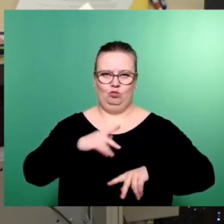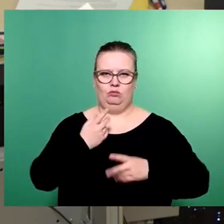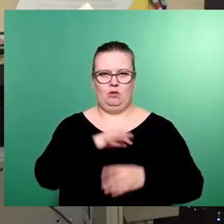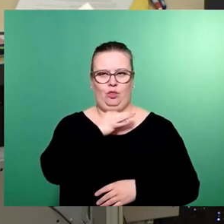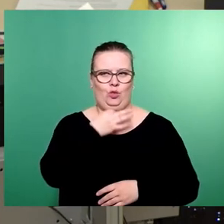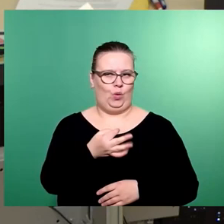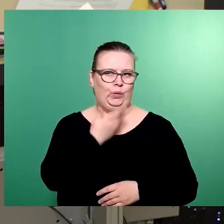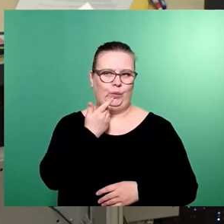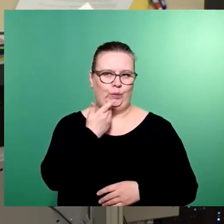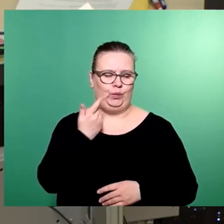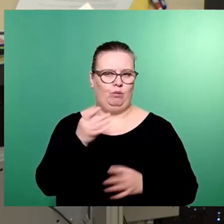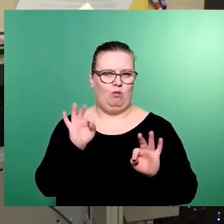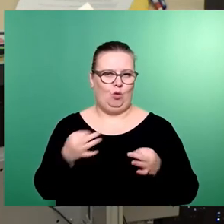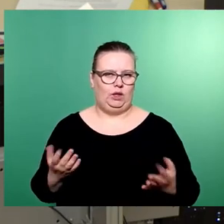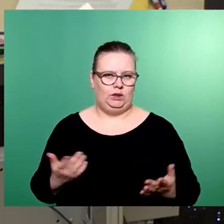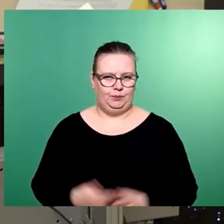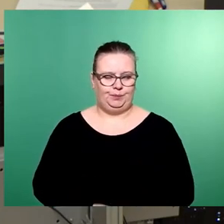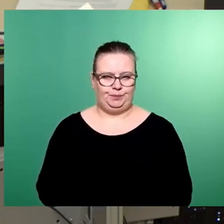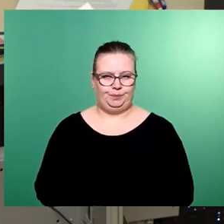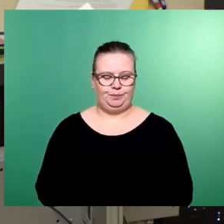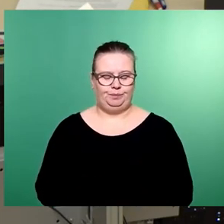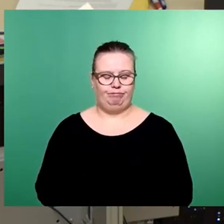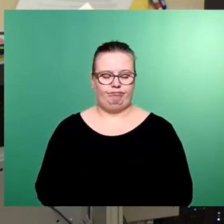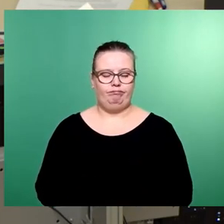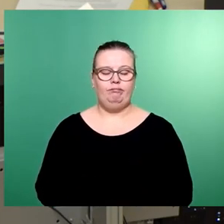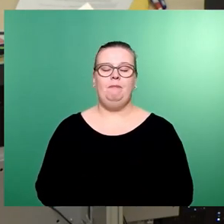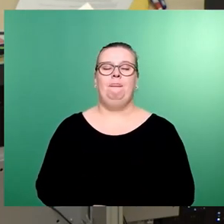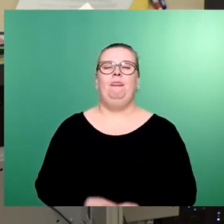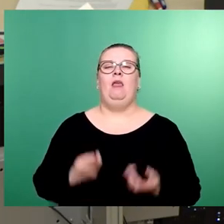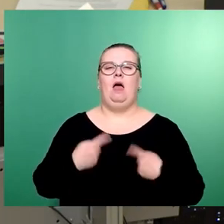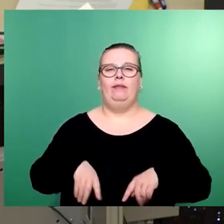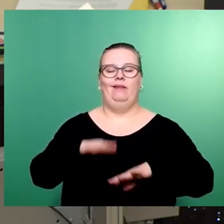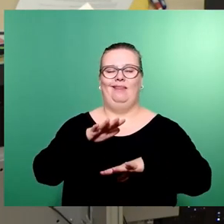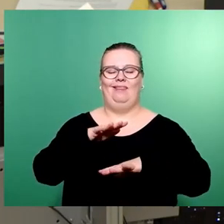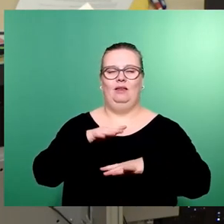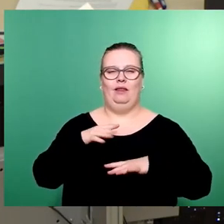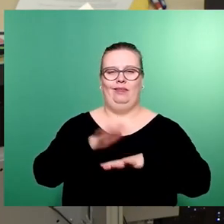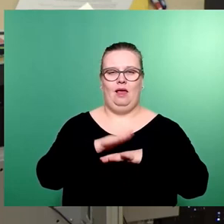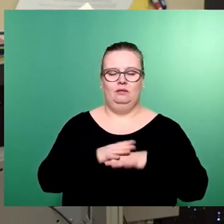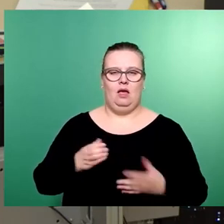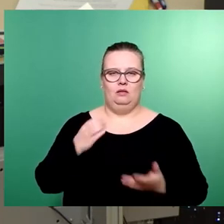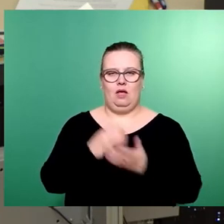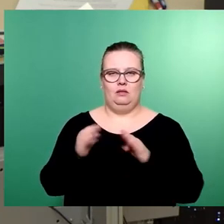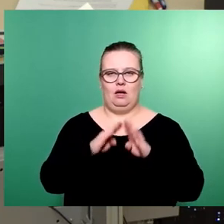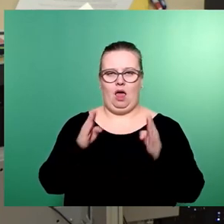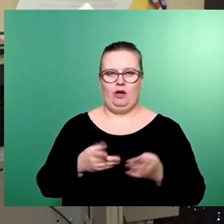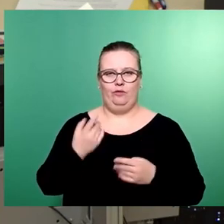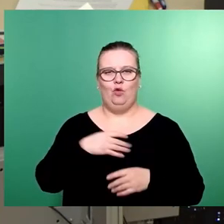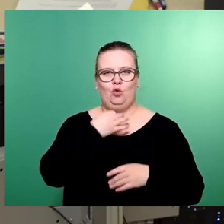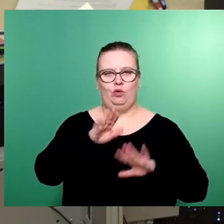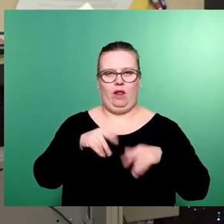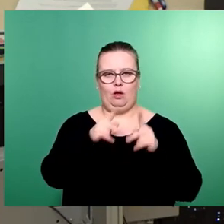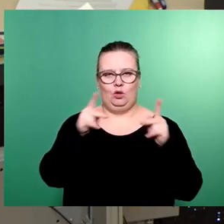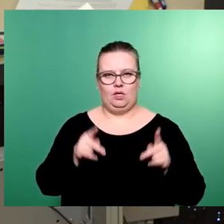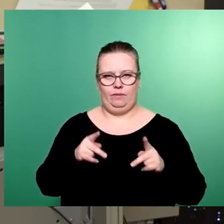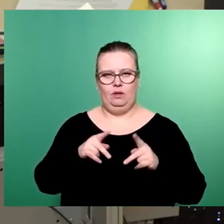sein müssen. Weitere Netzersatzanlagen für das Notfallkonzept, was ja verabschiedet worden ist, müssen